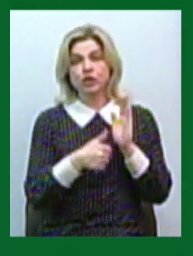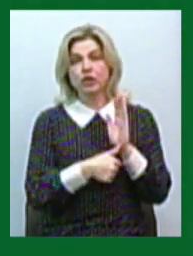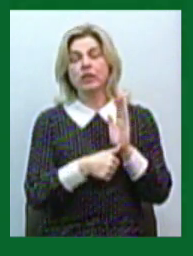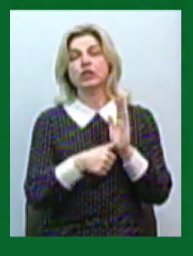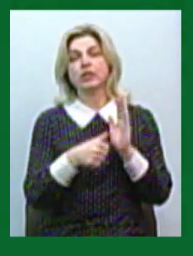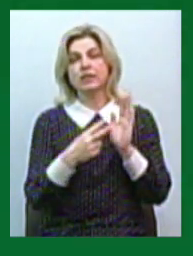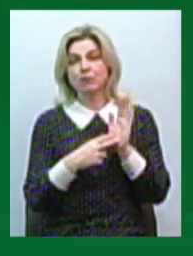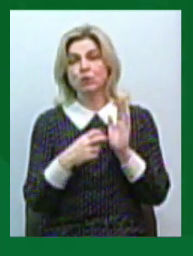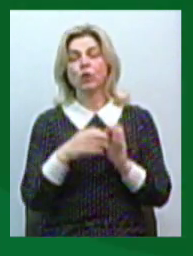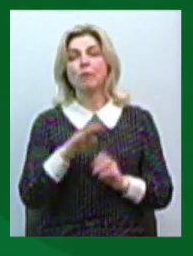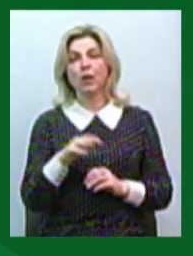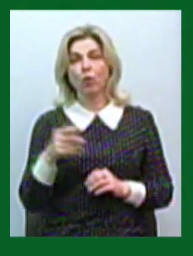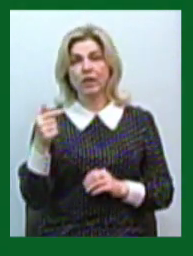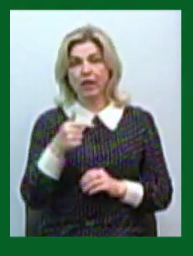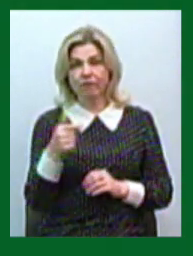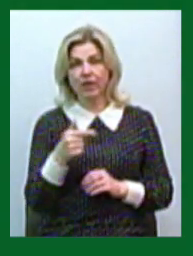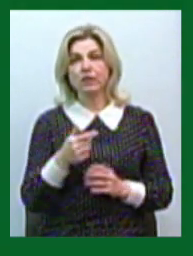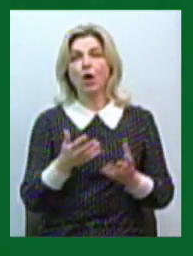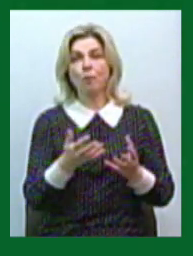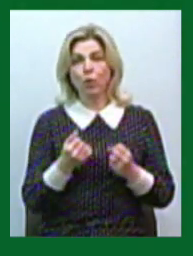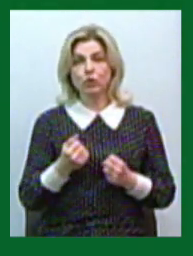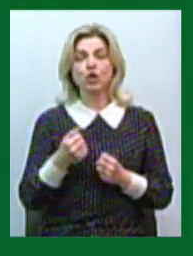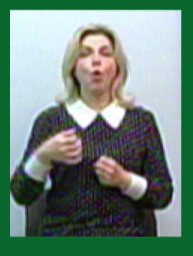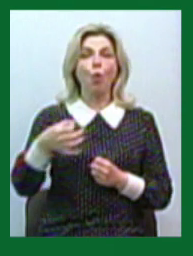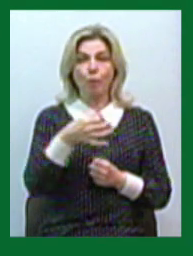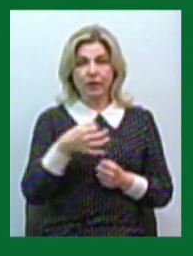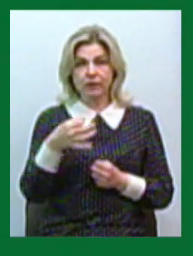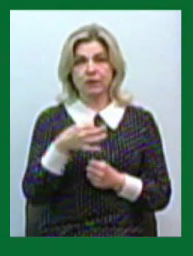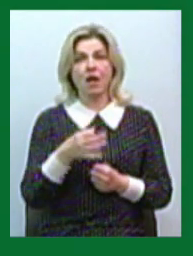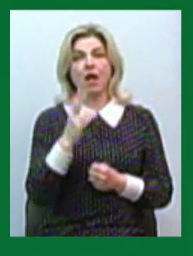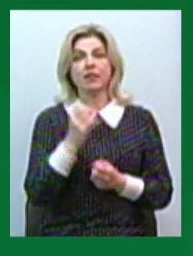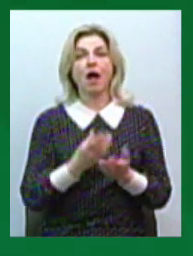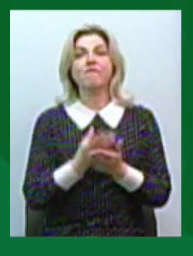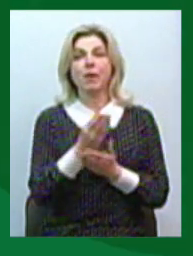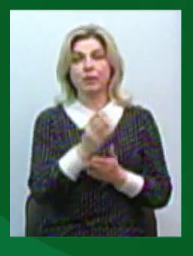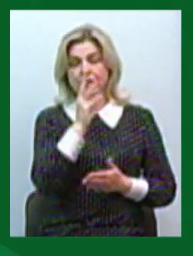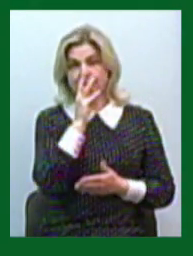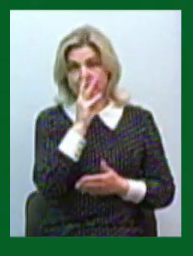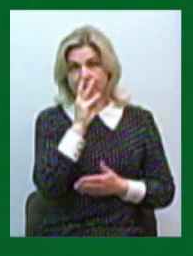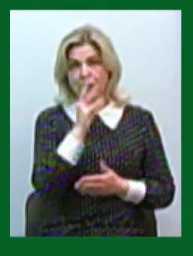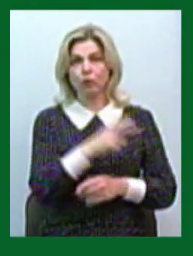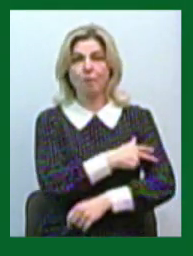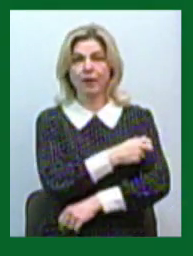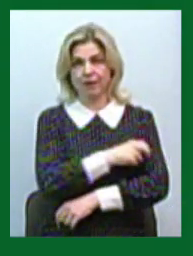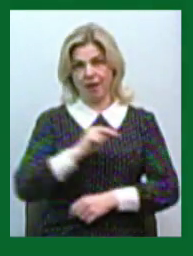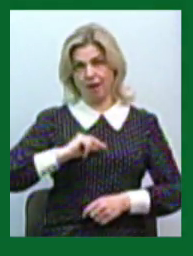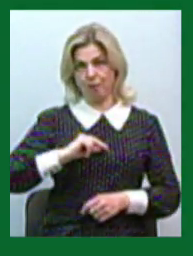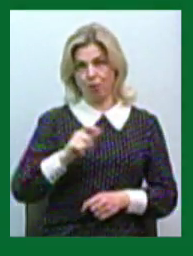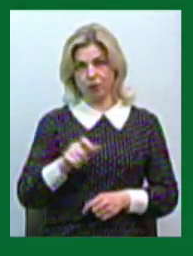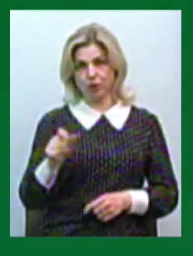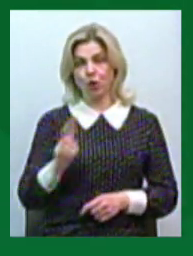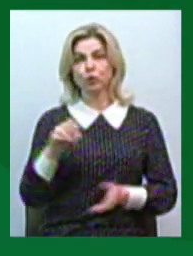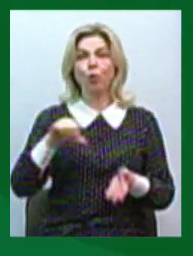отримали медичні заклади першої хвилі області на виплату заробітних плат медичним працівникам, які